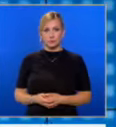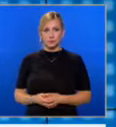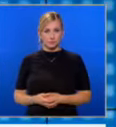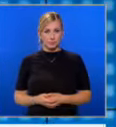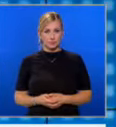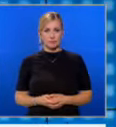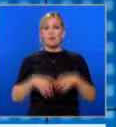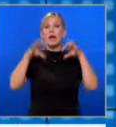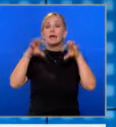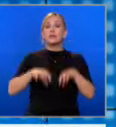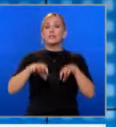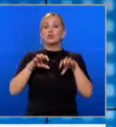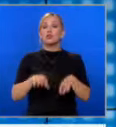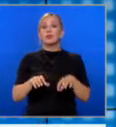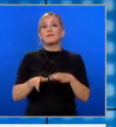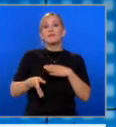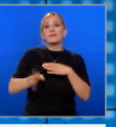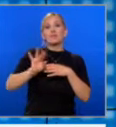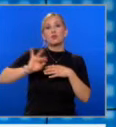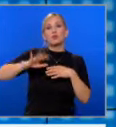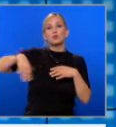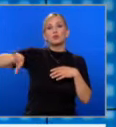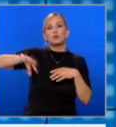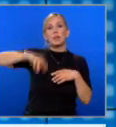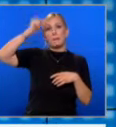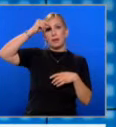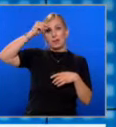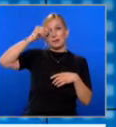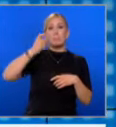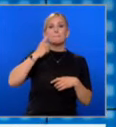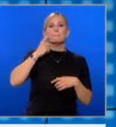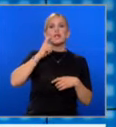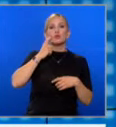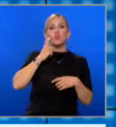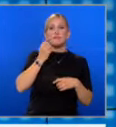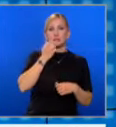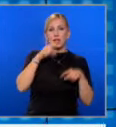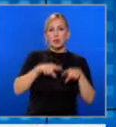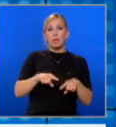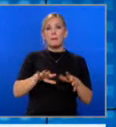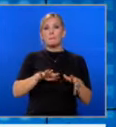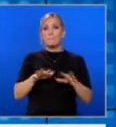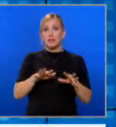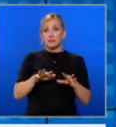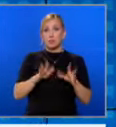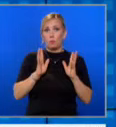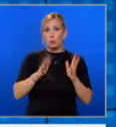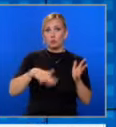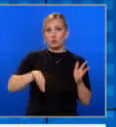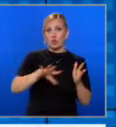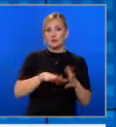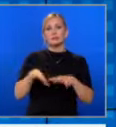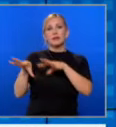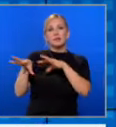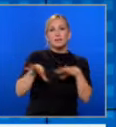Порони дъждова е в северо-источна България. В Белослав обявиха частично бъдствено положение след поройните дъждова там. Влачени